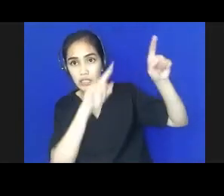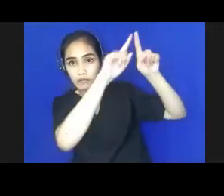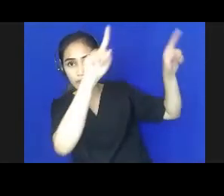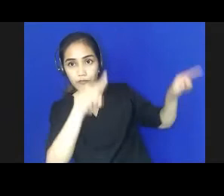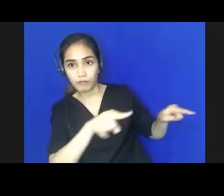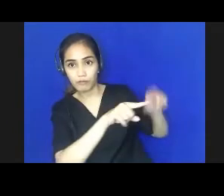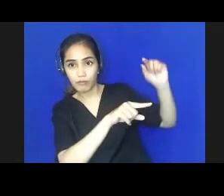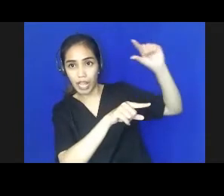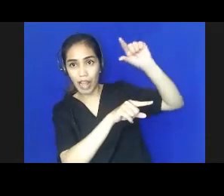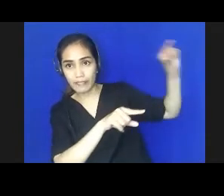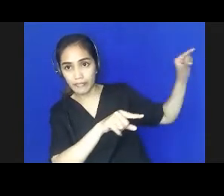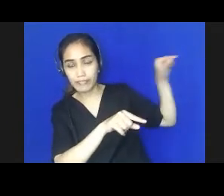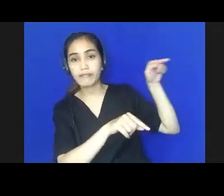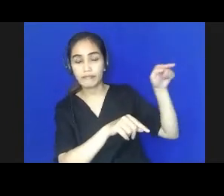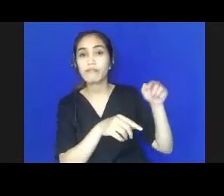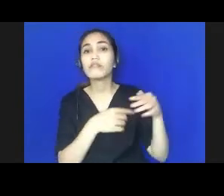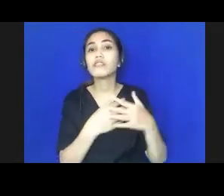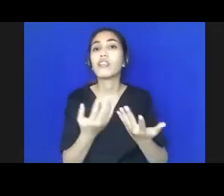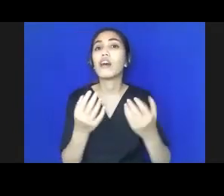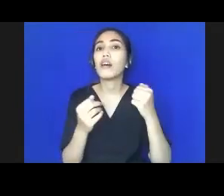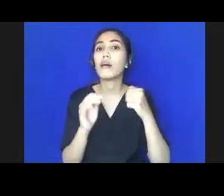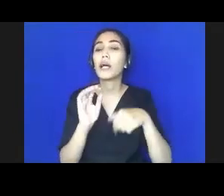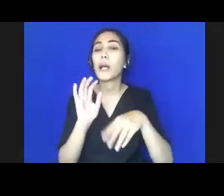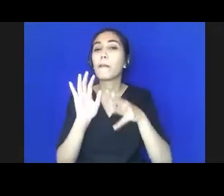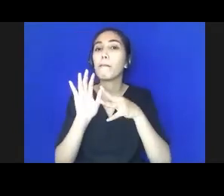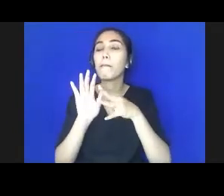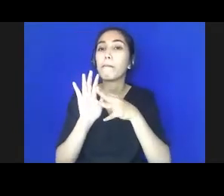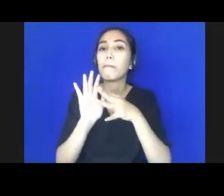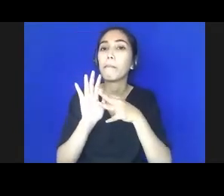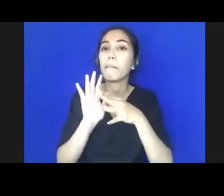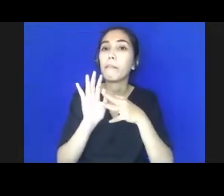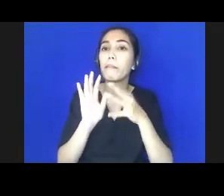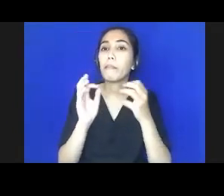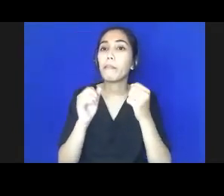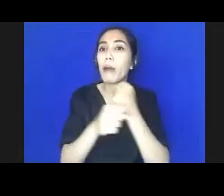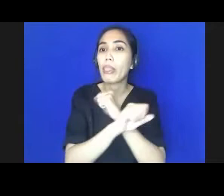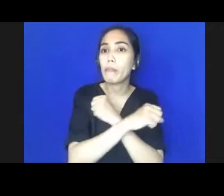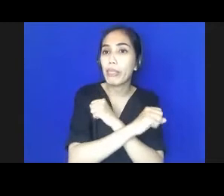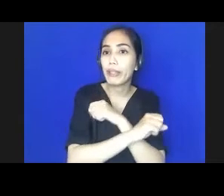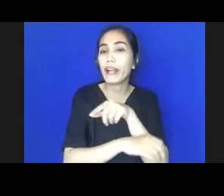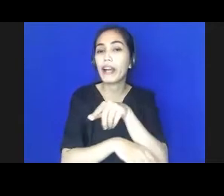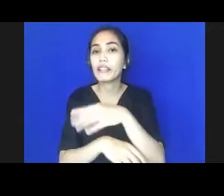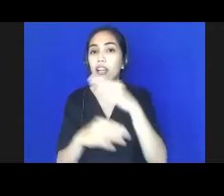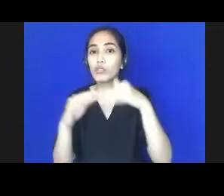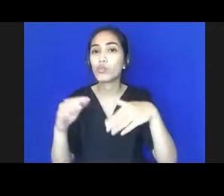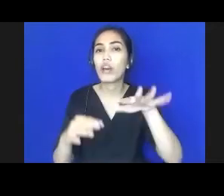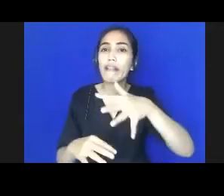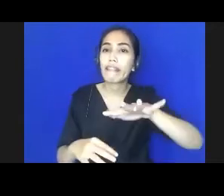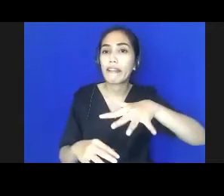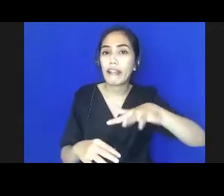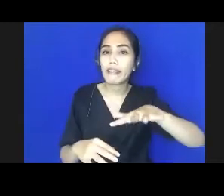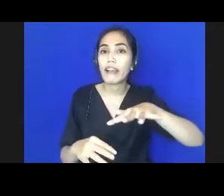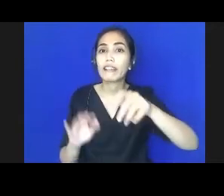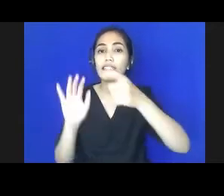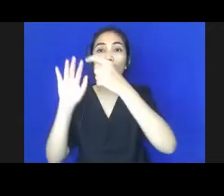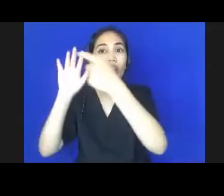adalah yang membaca di tengah matematika di bawah sains yang di atas itu adalah rata-rata titik-titian di